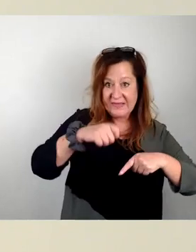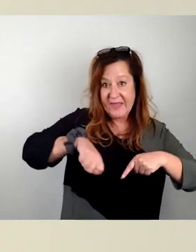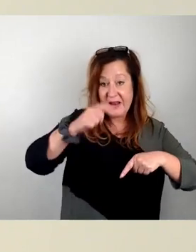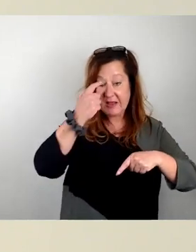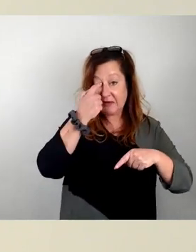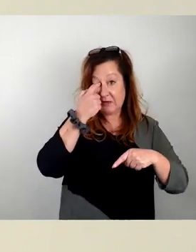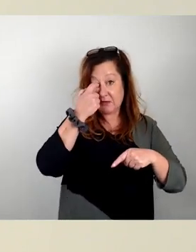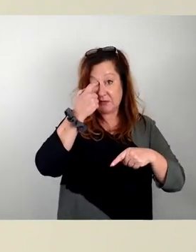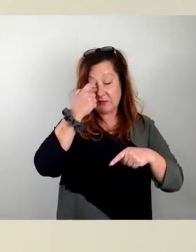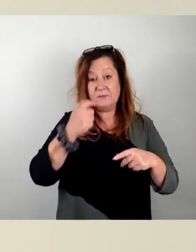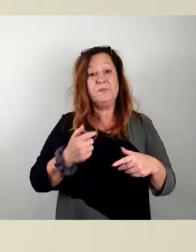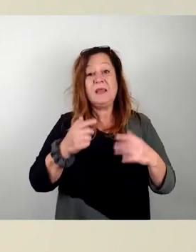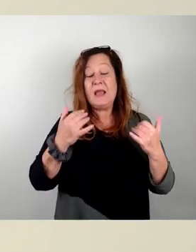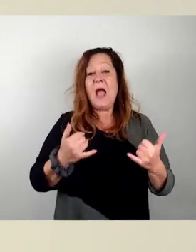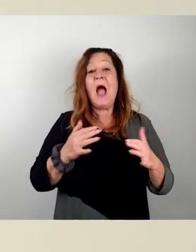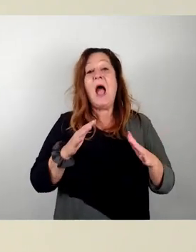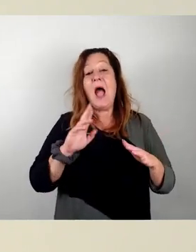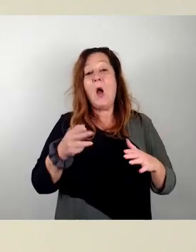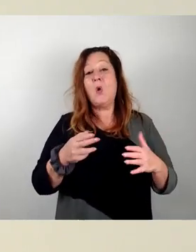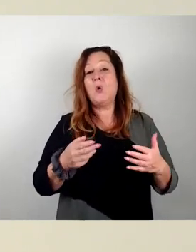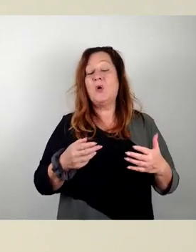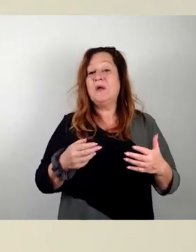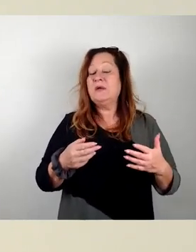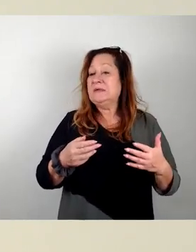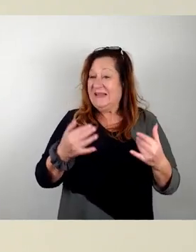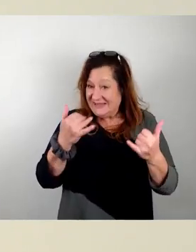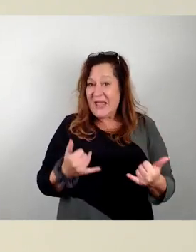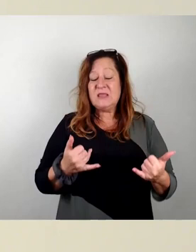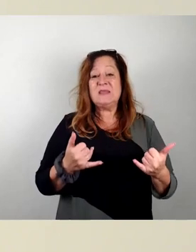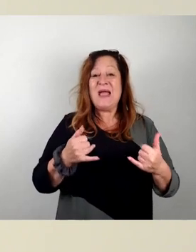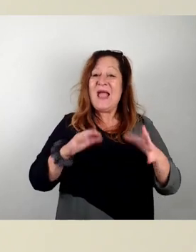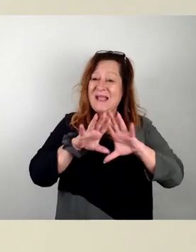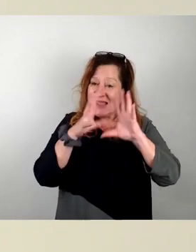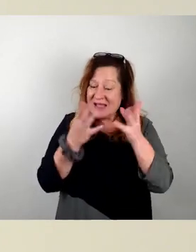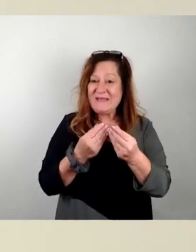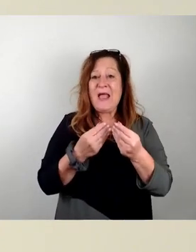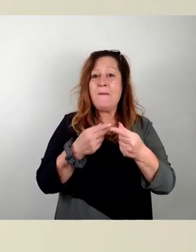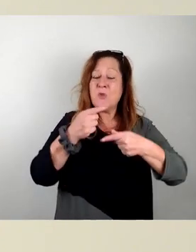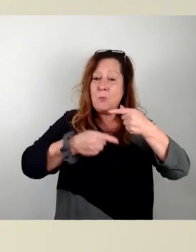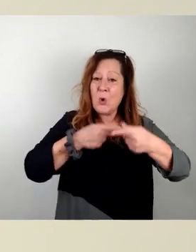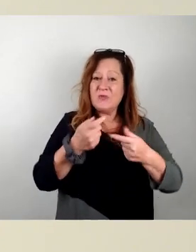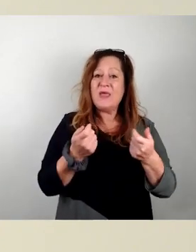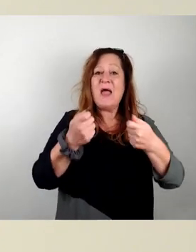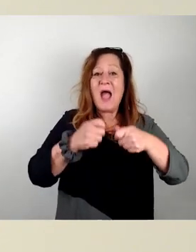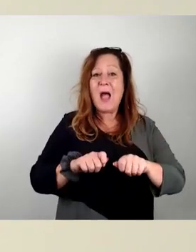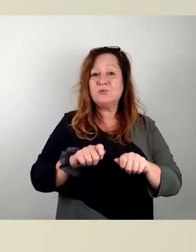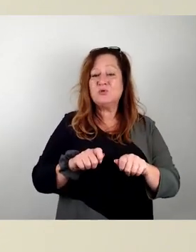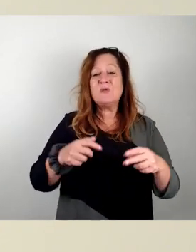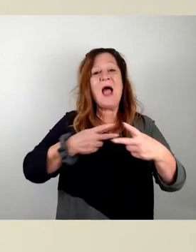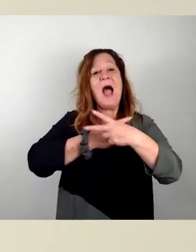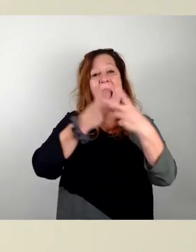Und das ist der Abschluss des Gesamtprozesses. Es ist so, dass die Veranstaltung, die öffentliche Veranstaltung zur Information des